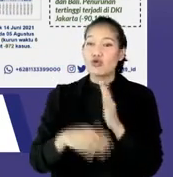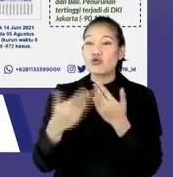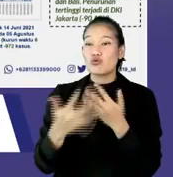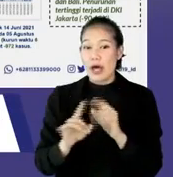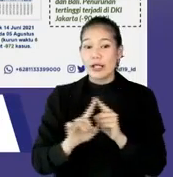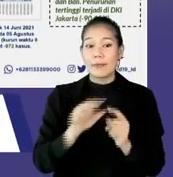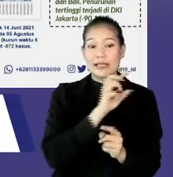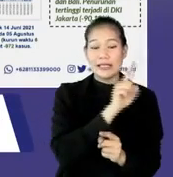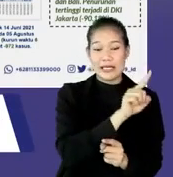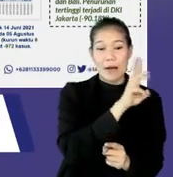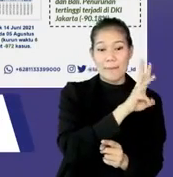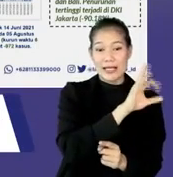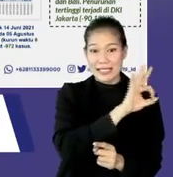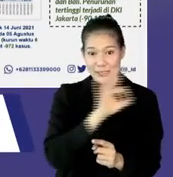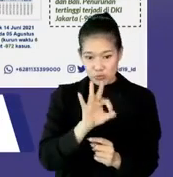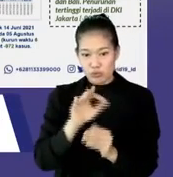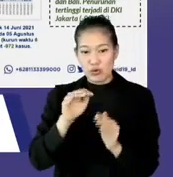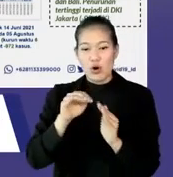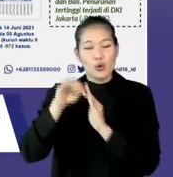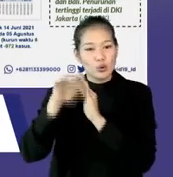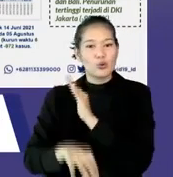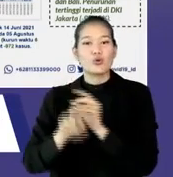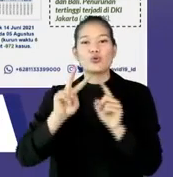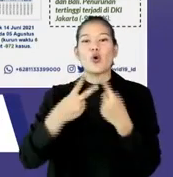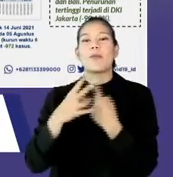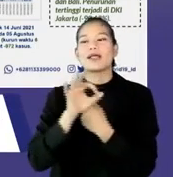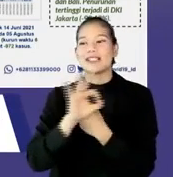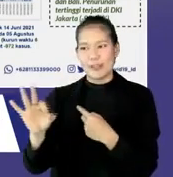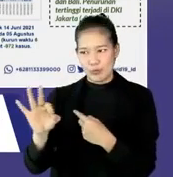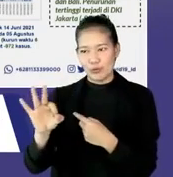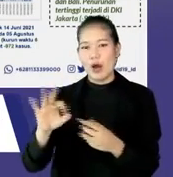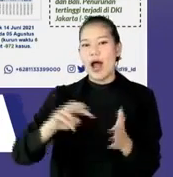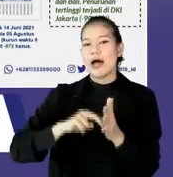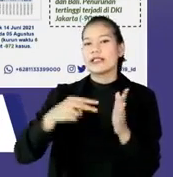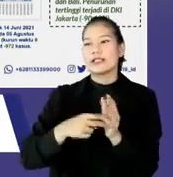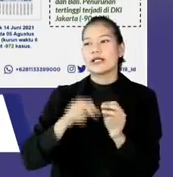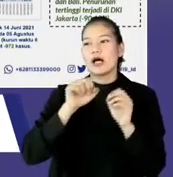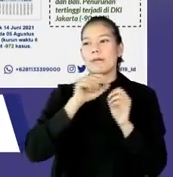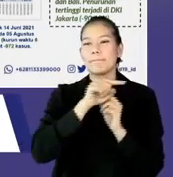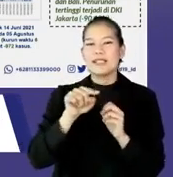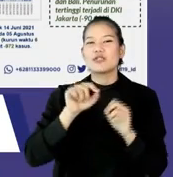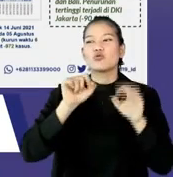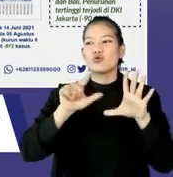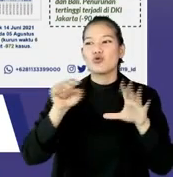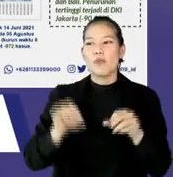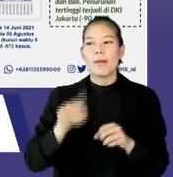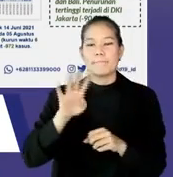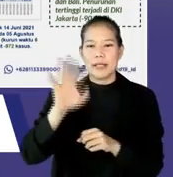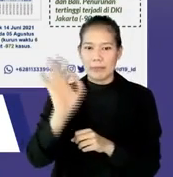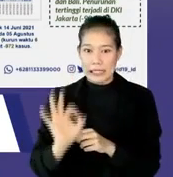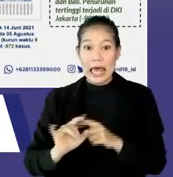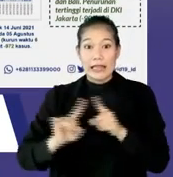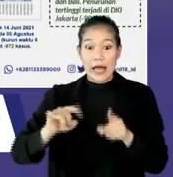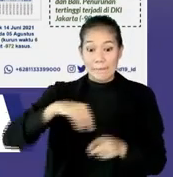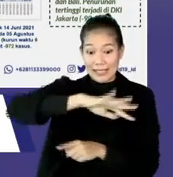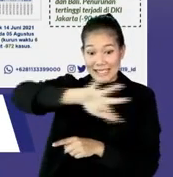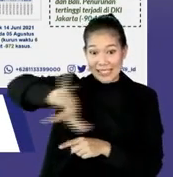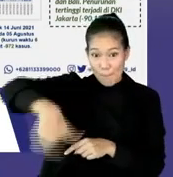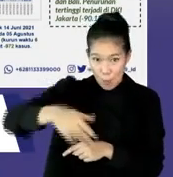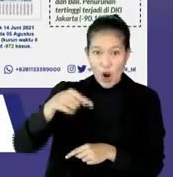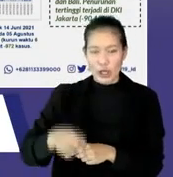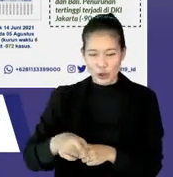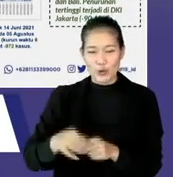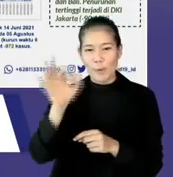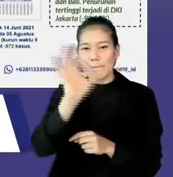turunnya dari 13.000 ke angka 12.000. Jadi masih sekitar minus 7,04%. Tapi keseluruhan semuanya turun trendnya. Jadi masih